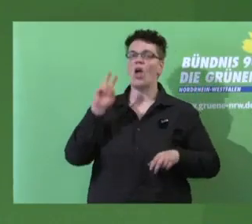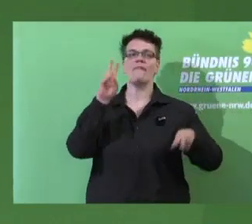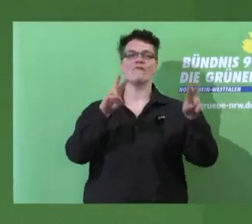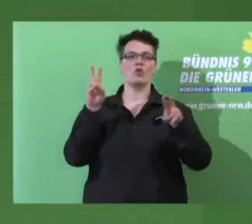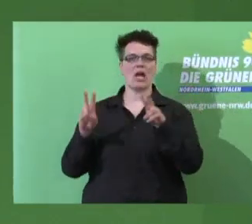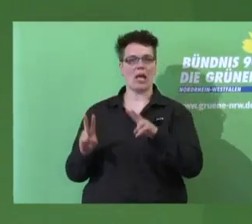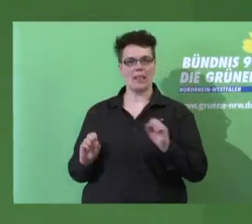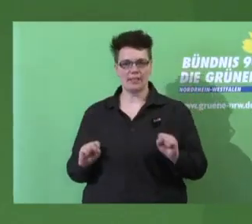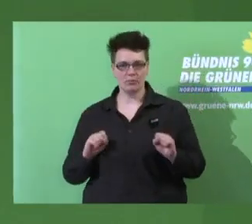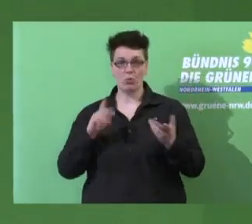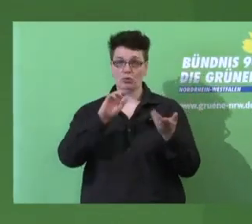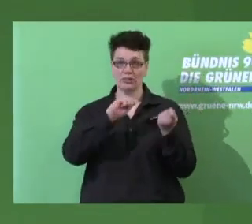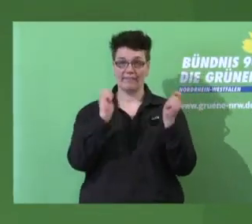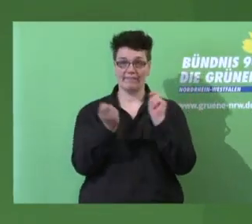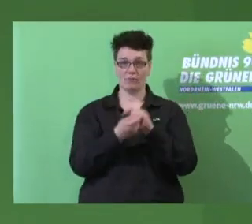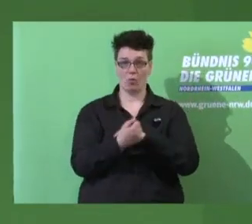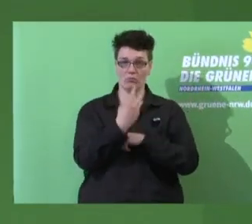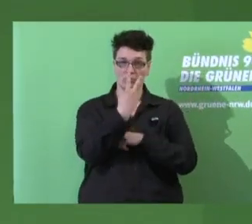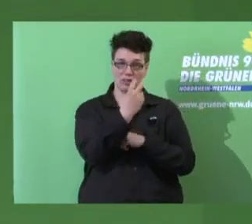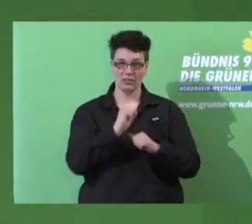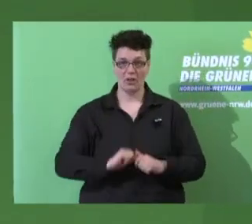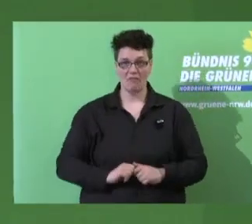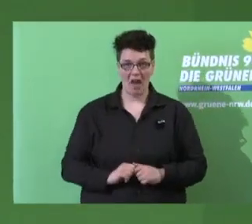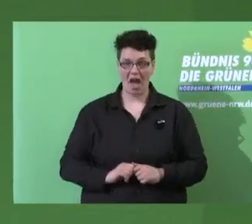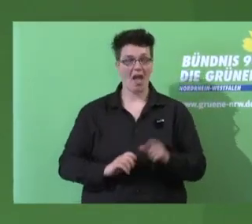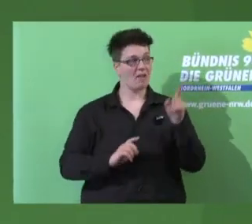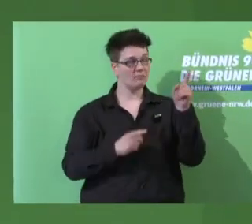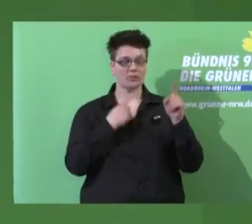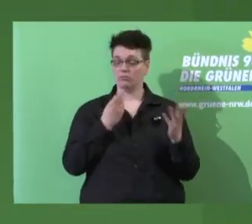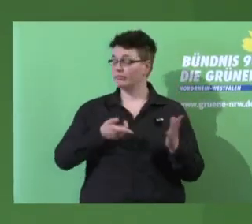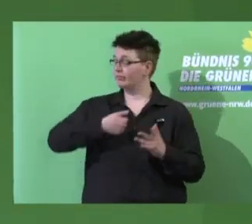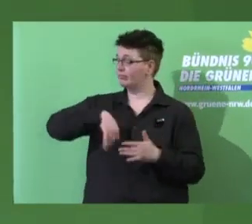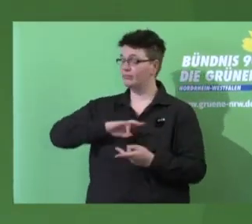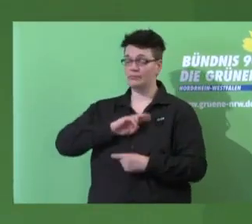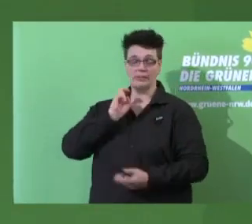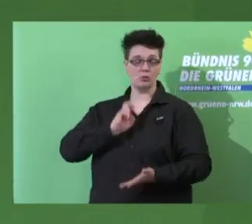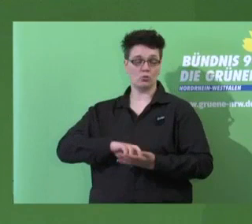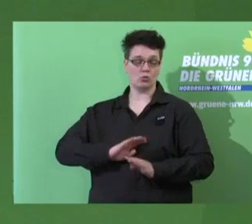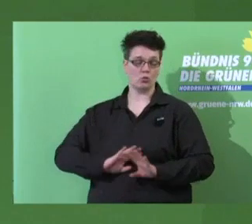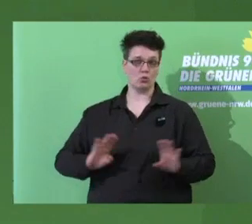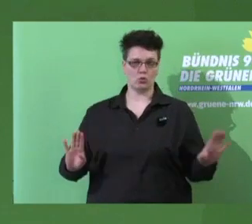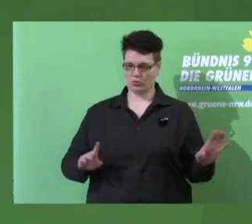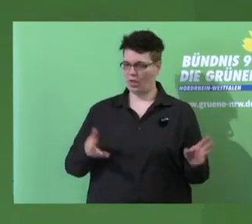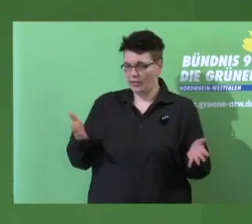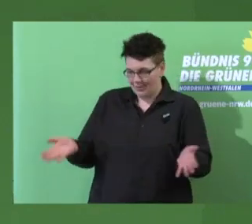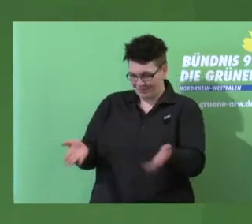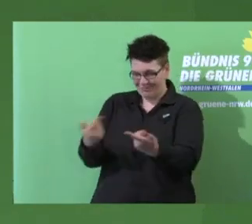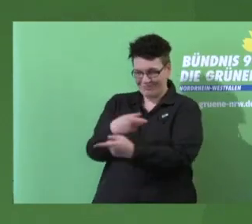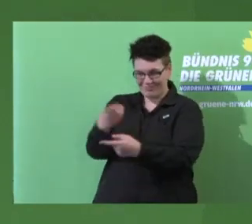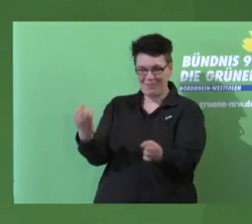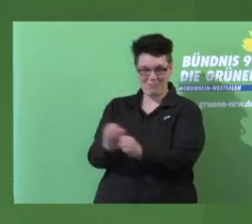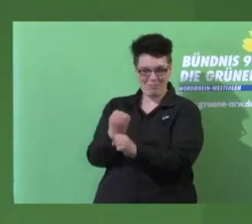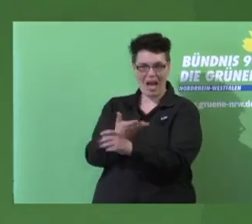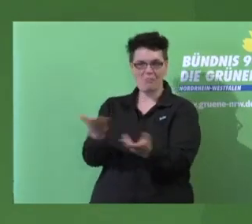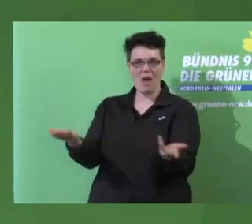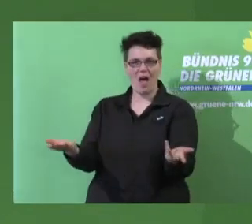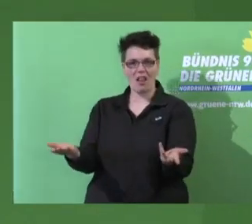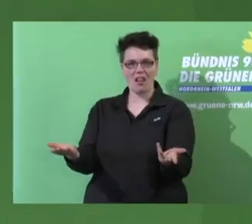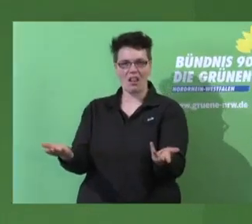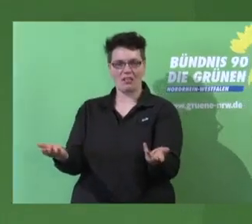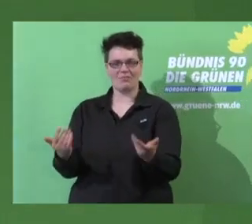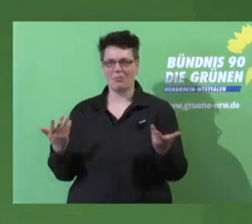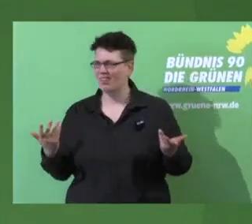zuständig. Die Kommunen können nicht. Also, liebes Land, jetzt fangt mal an zu finanzieren. Oder? Was wollt ihr tun?